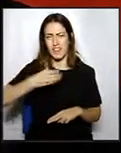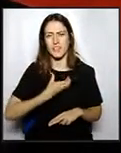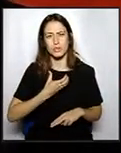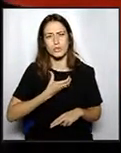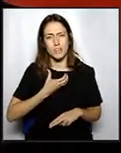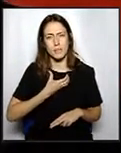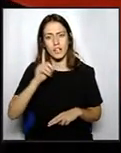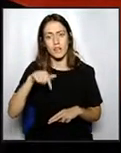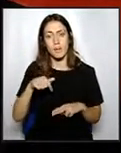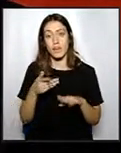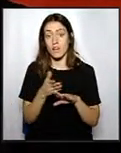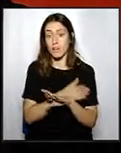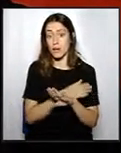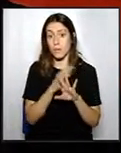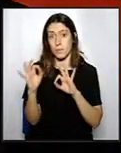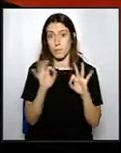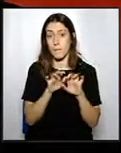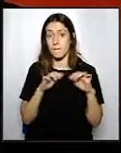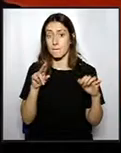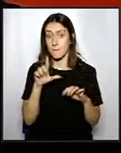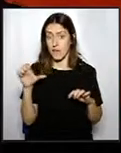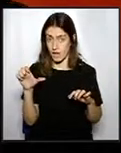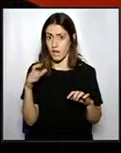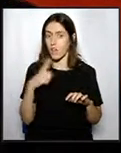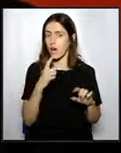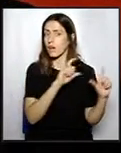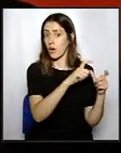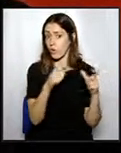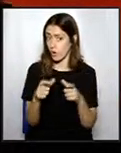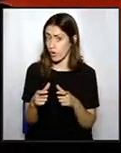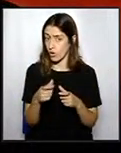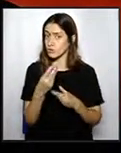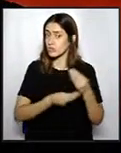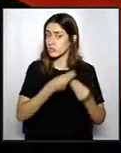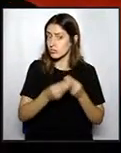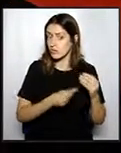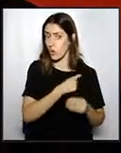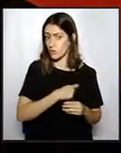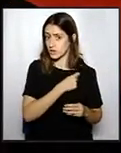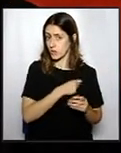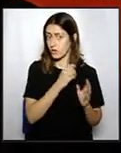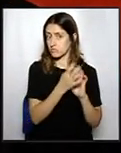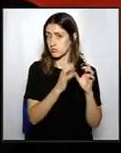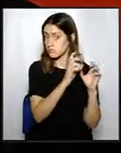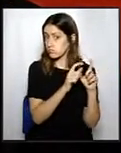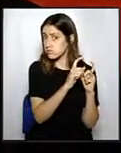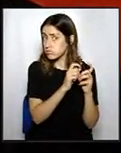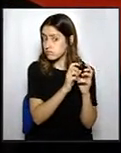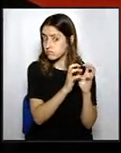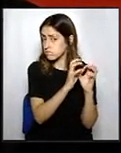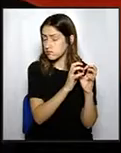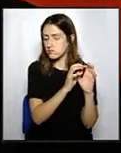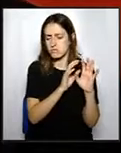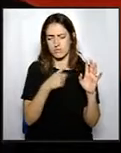vull dir, abans dels plens, doncs, que es fa la reunió de Porta en Veus, es fan les comissions corresponents, sí que ens va sobtar que es portés, doncs, tan precipitadament,